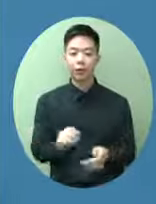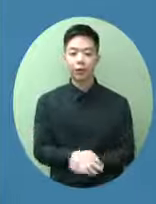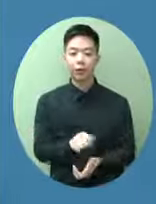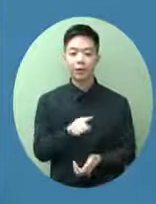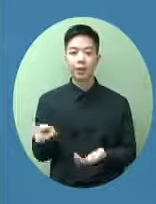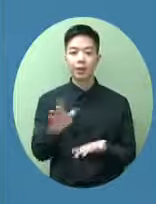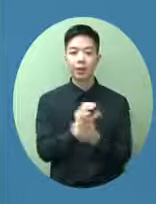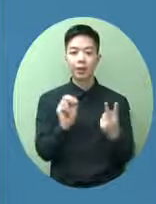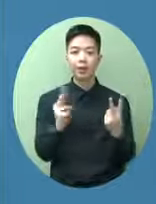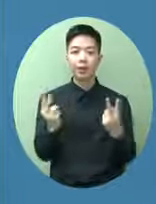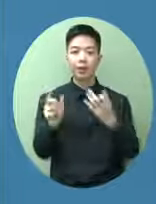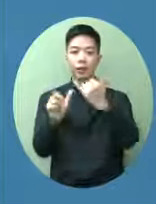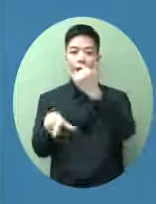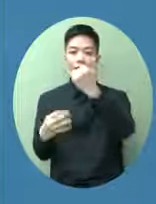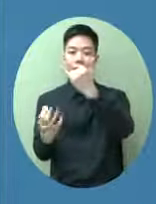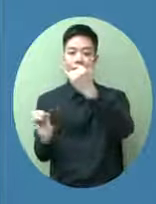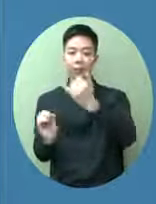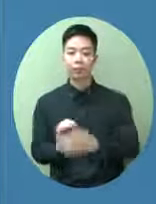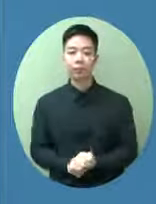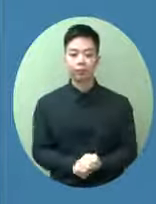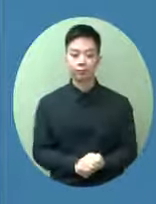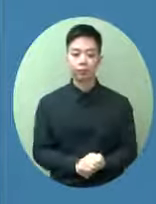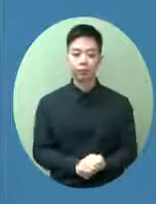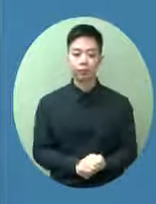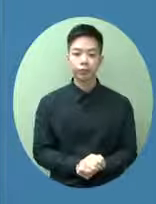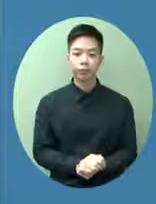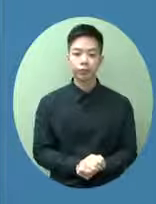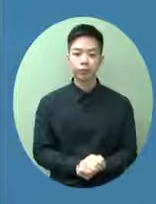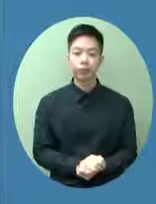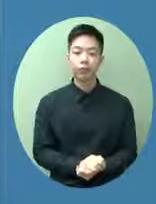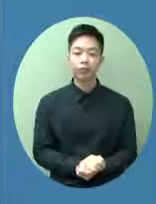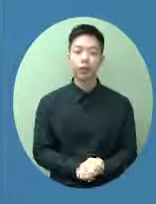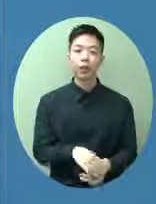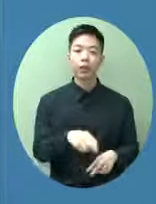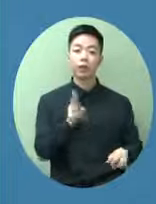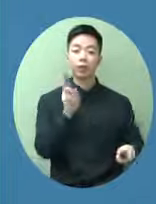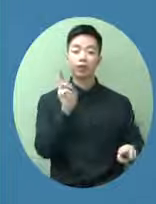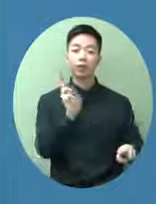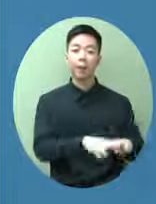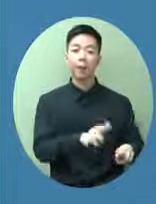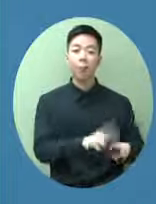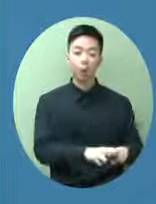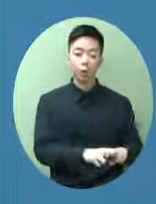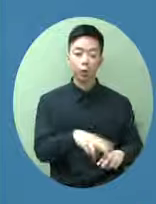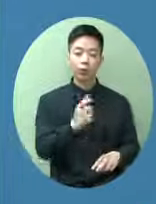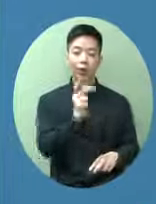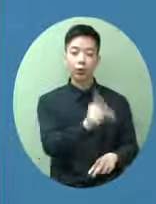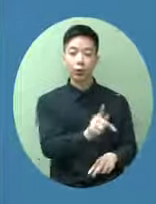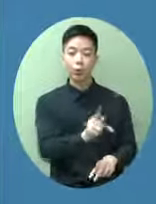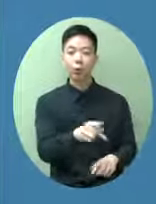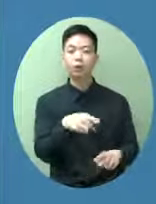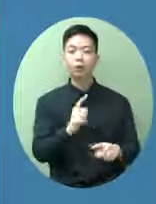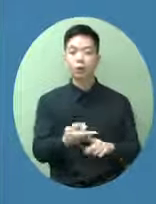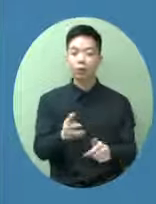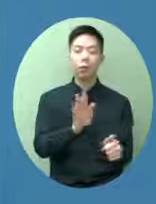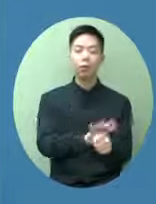六月三十日因為這個百份百的擔保貸款計劃是及時雨來的亦都廣受中小企的歡迎